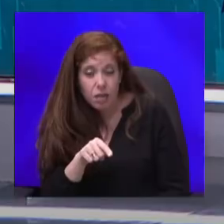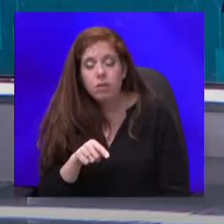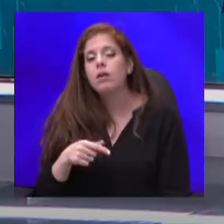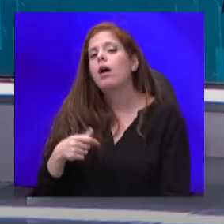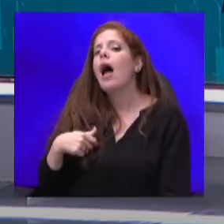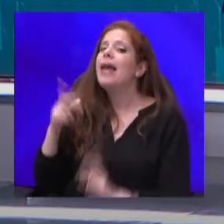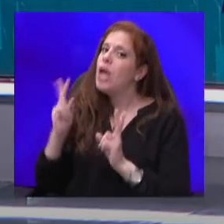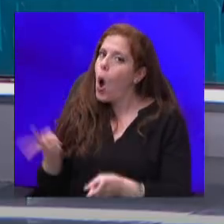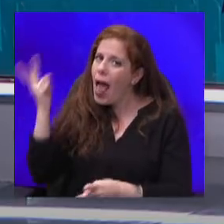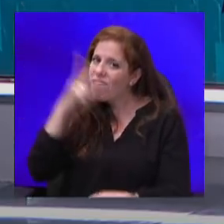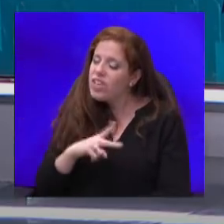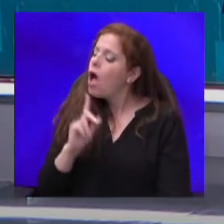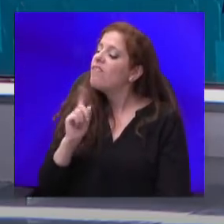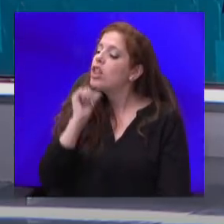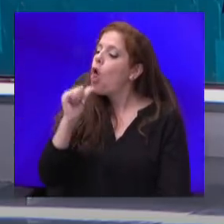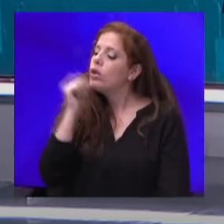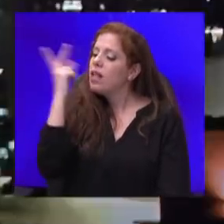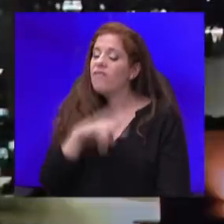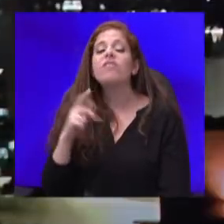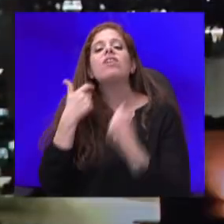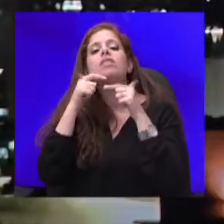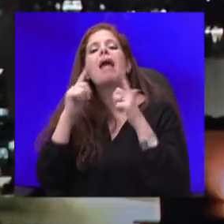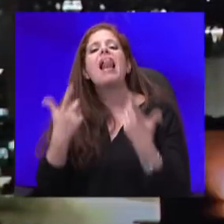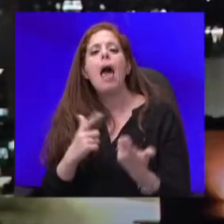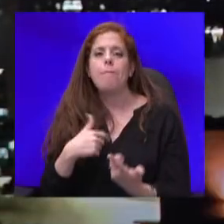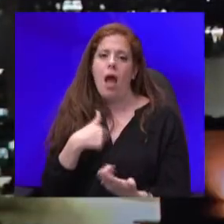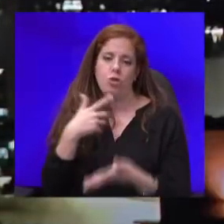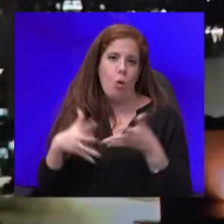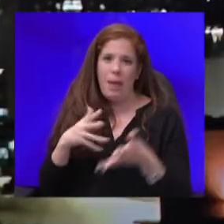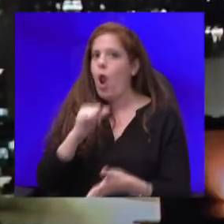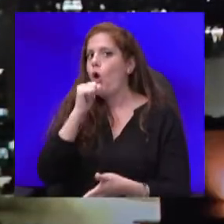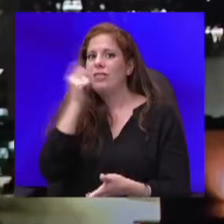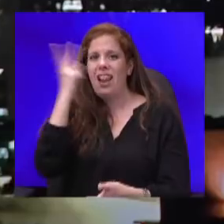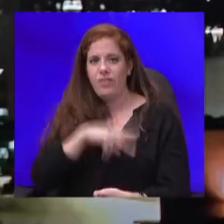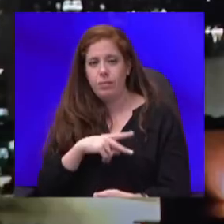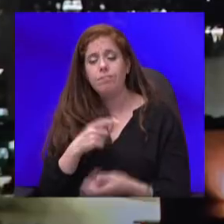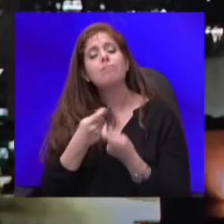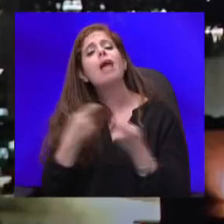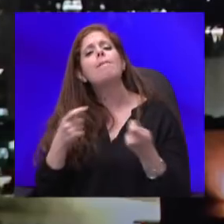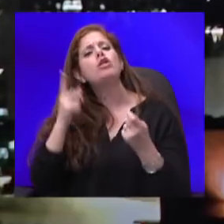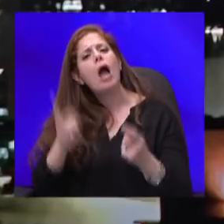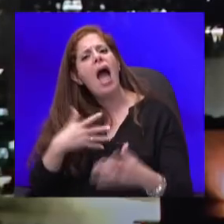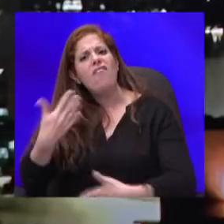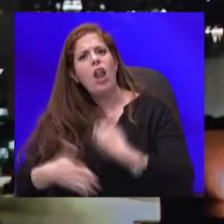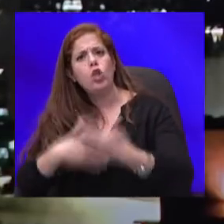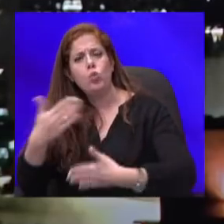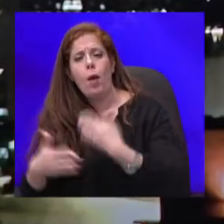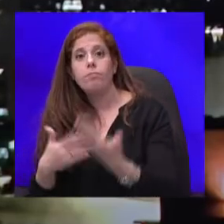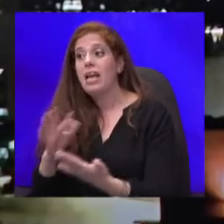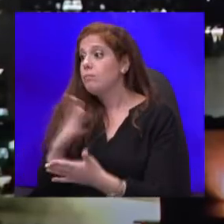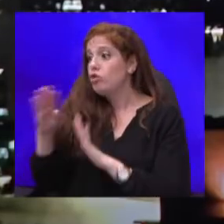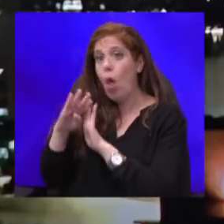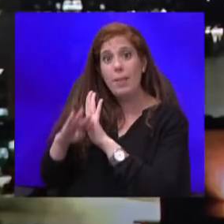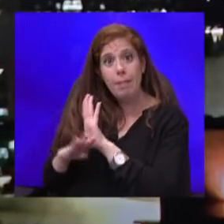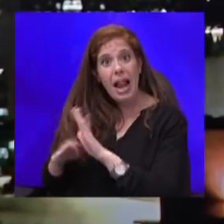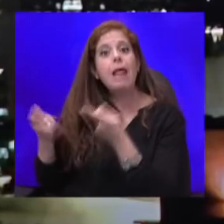ואני אסביר למה אני אומר לא רוצה להבין. תראה, המשק חייב גם לנוע, אז בואו נסגור את מה שלא עומד בכללים, ואני לא נותן פה